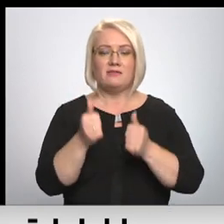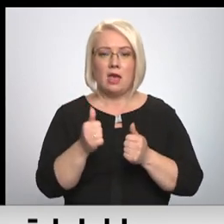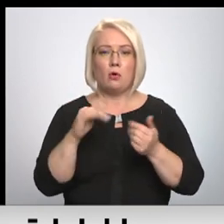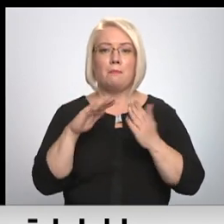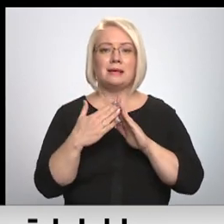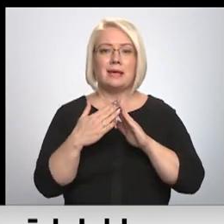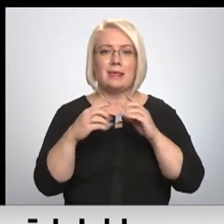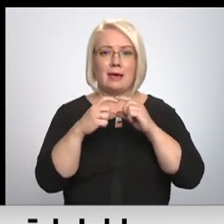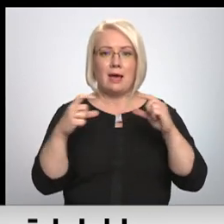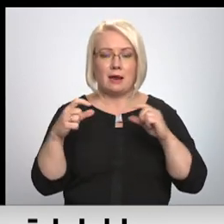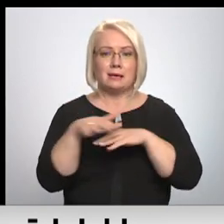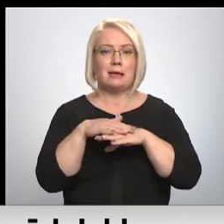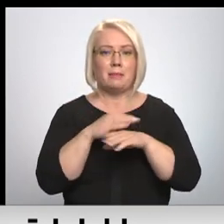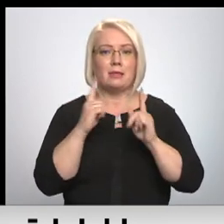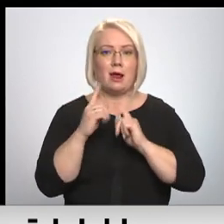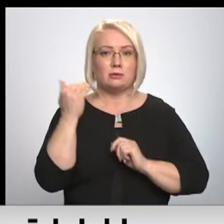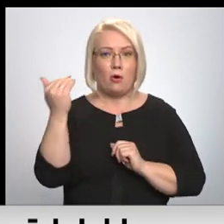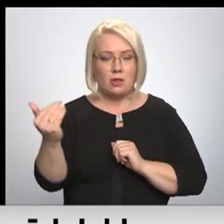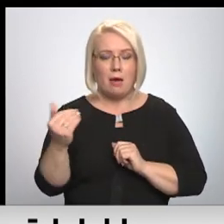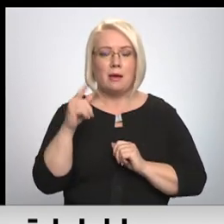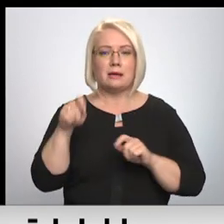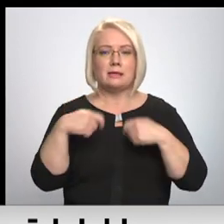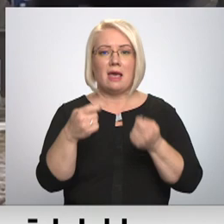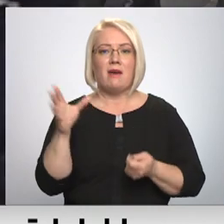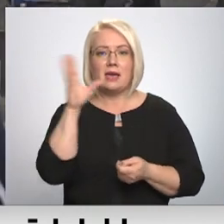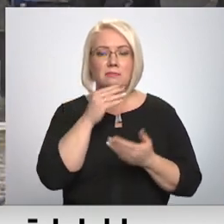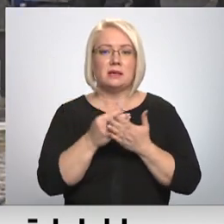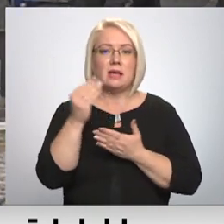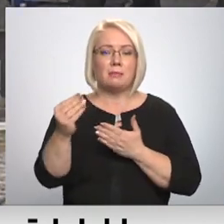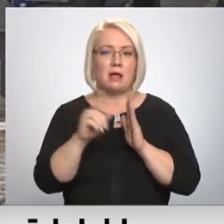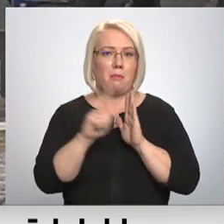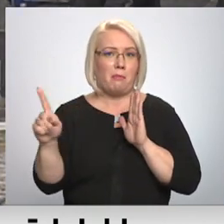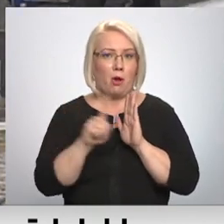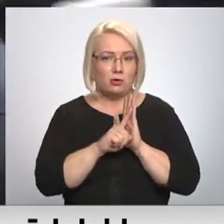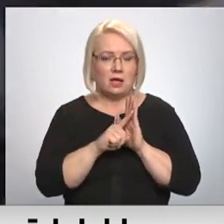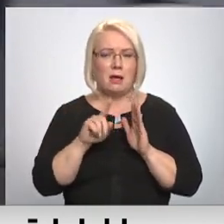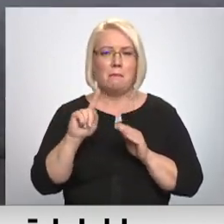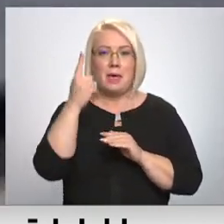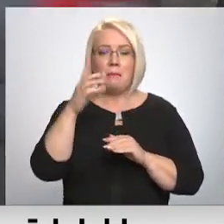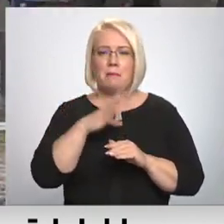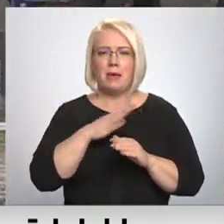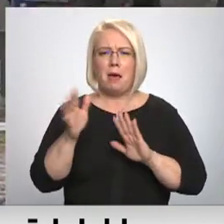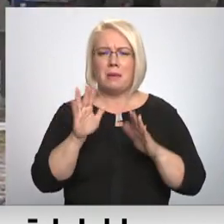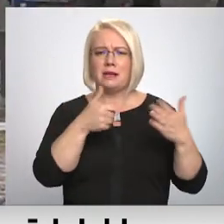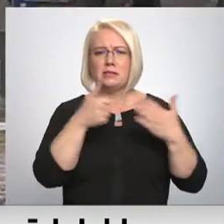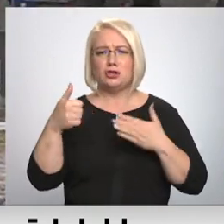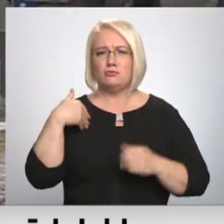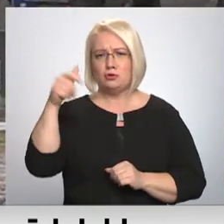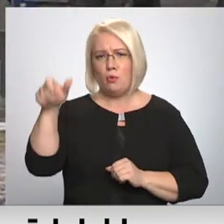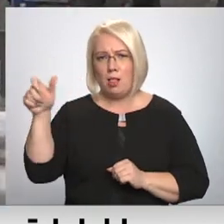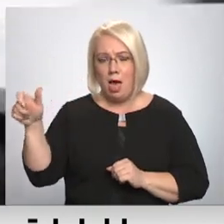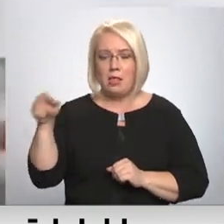sabiedriskajam transportam, kas deva iespēju norēķināties par braucienu. Pirmajā kartas lietotāja bija aptuveni sešamts skolēnu, kuriem pašvaldība tai